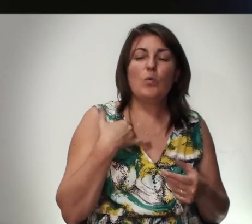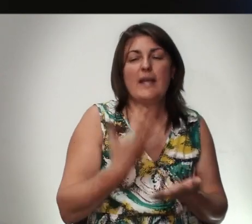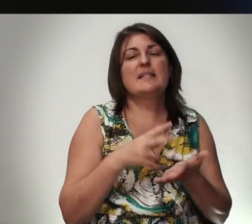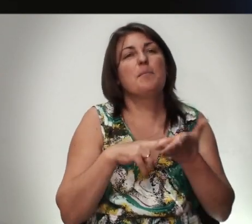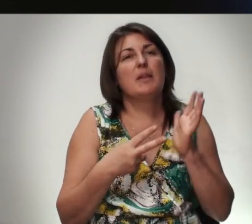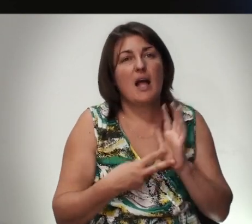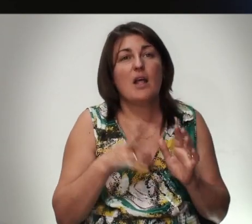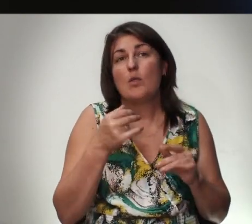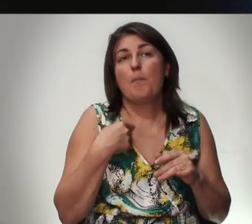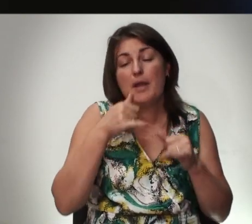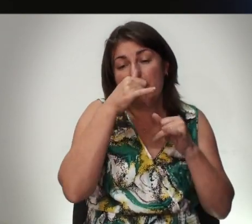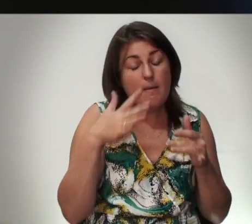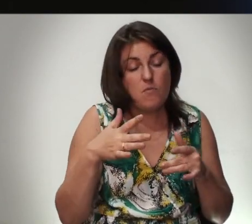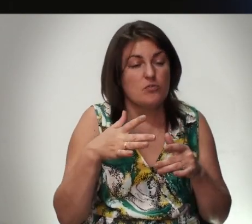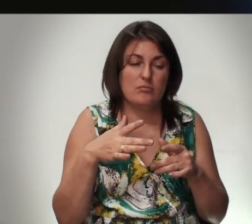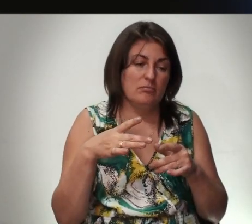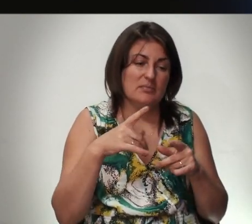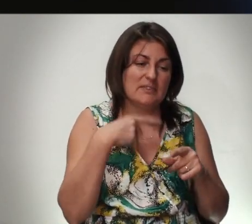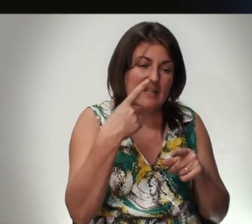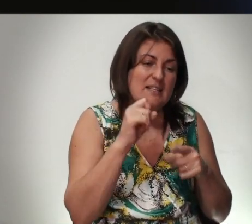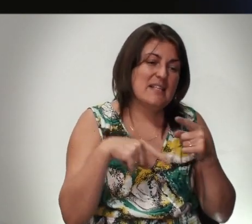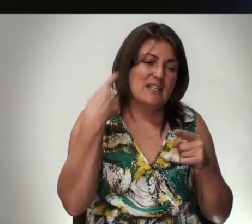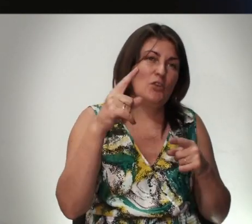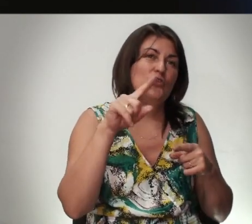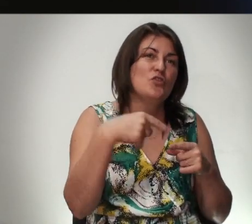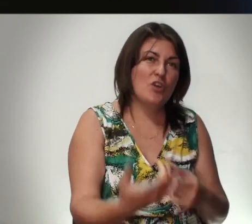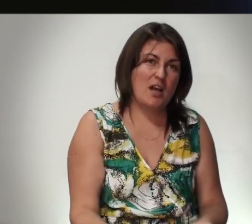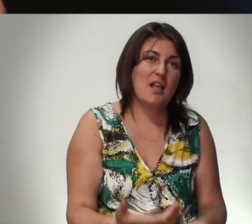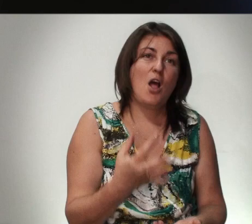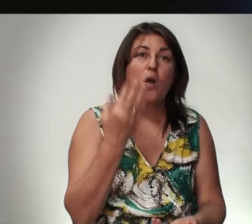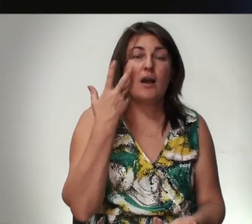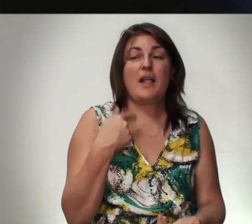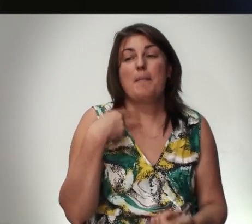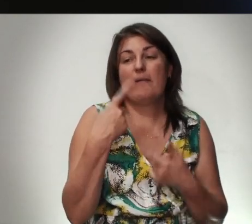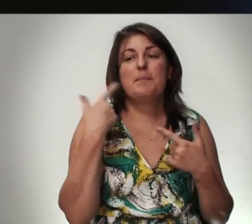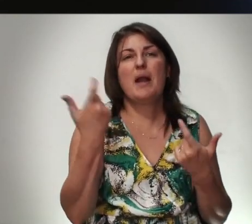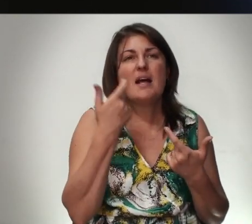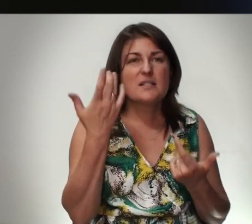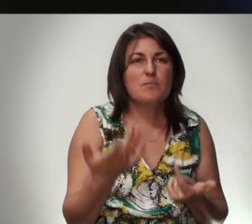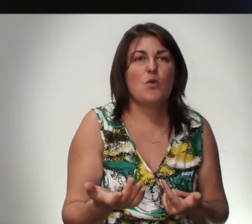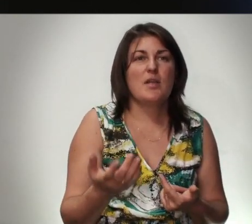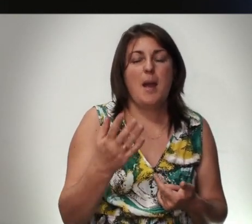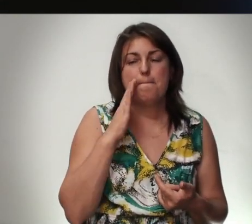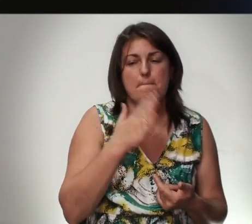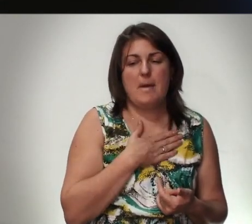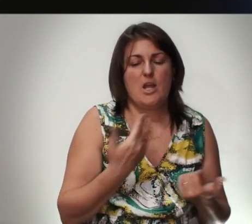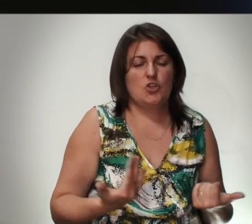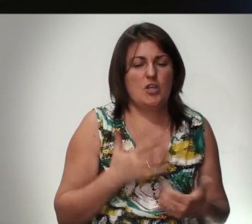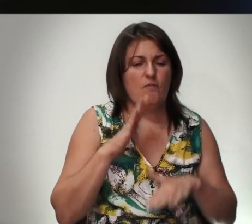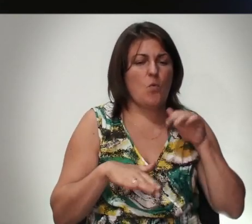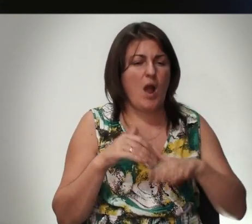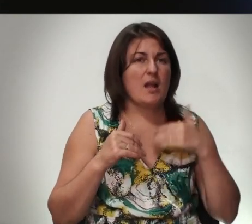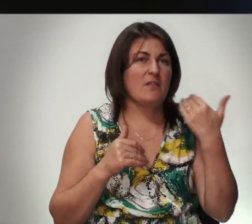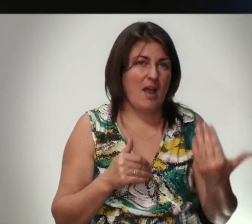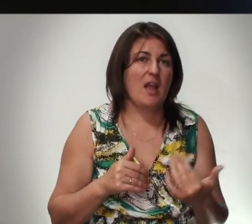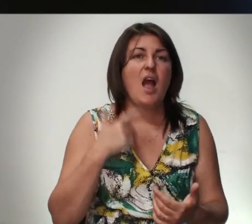Планы Но Мы Не Можем Ручиться За Следующий Час Но Когда Мы Говорим Господь Моя Жизнь В Руках Твоих